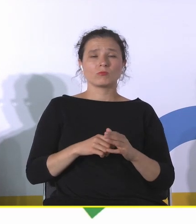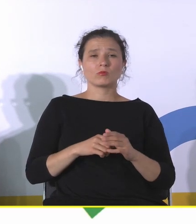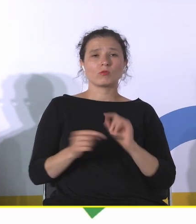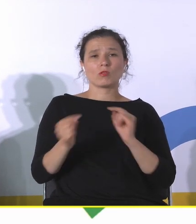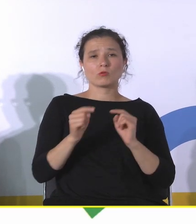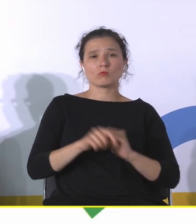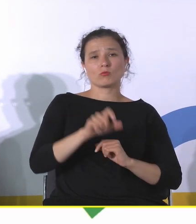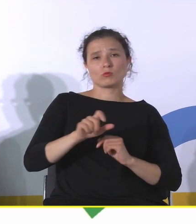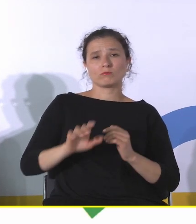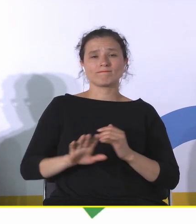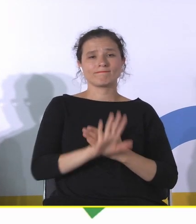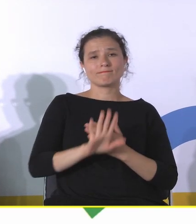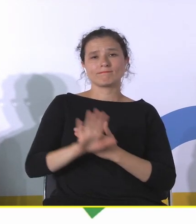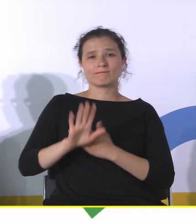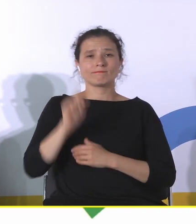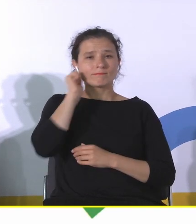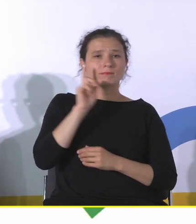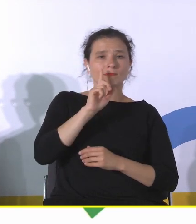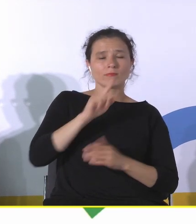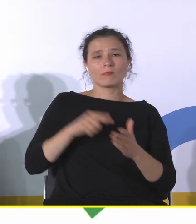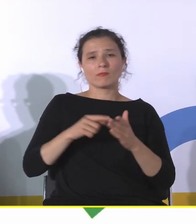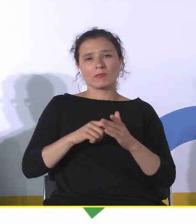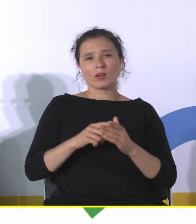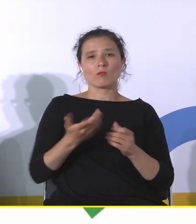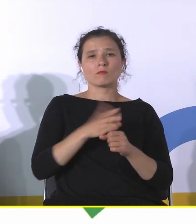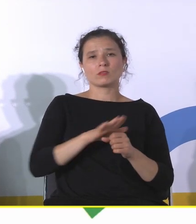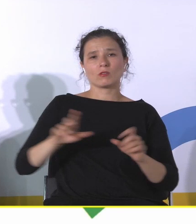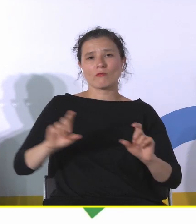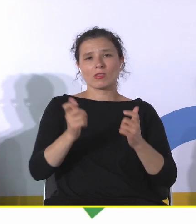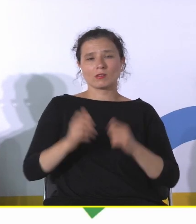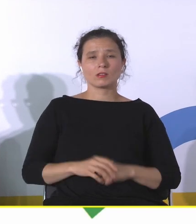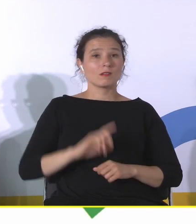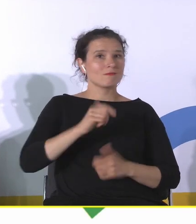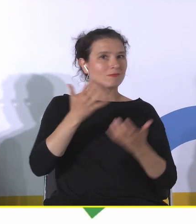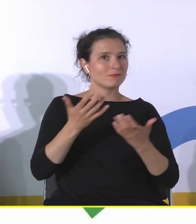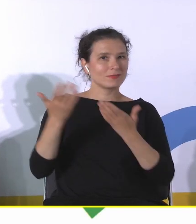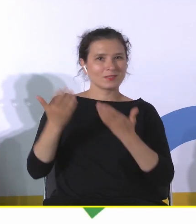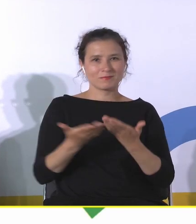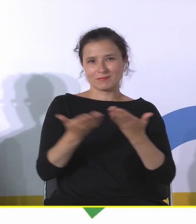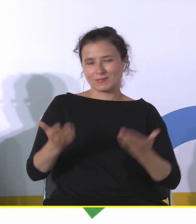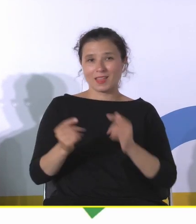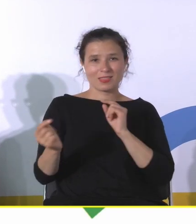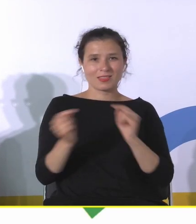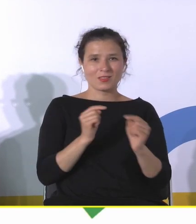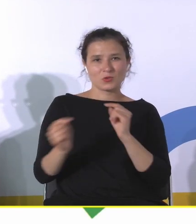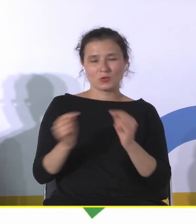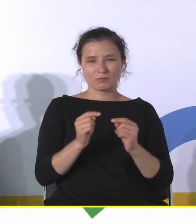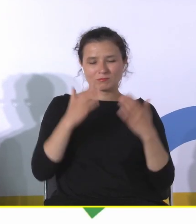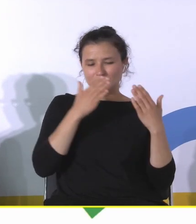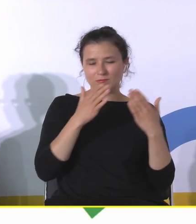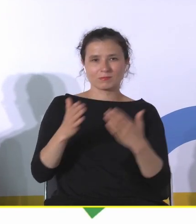wielkiego międzynarodowego wydarzenia. My chcielibyśmy Państwa zaprosić na dyskusję poświęconą